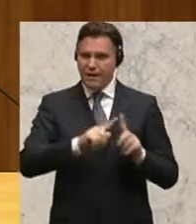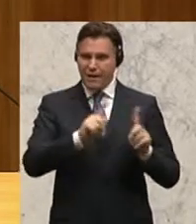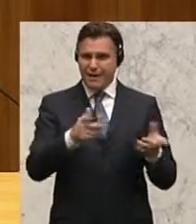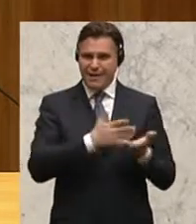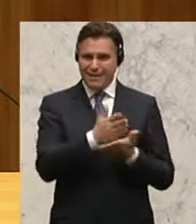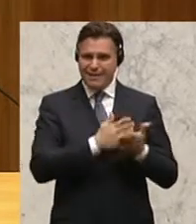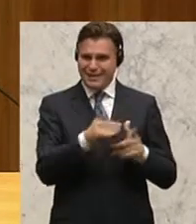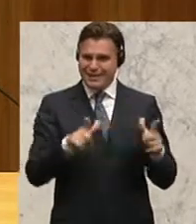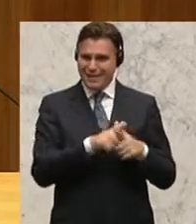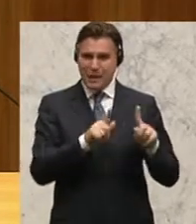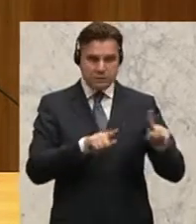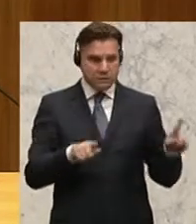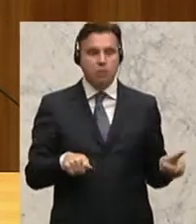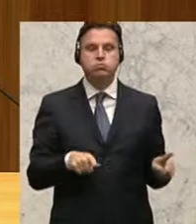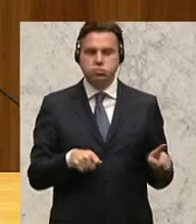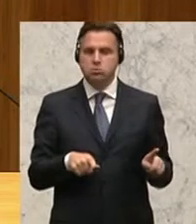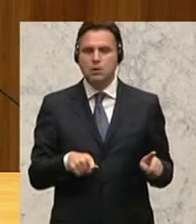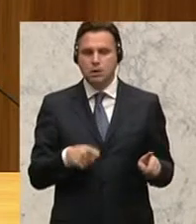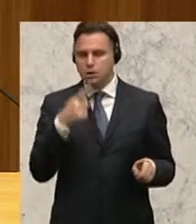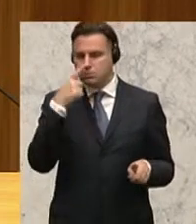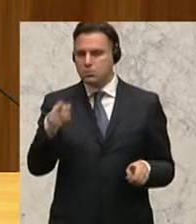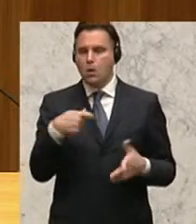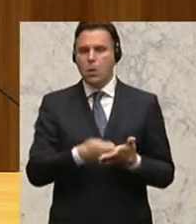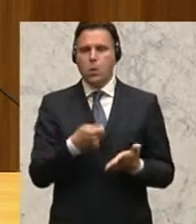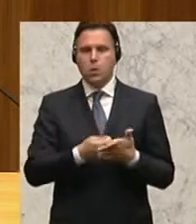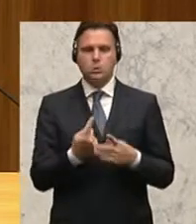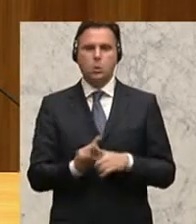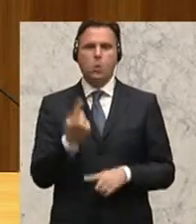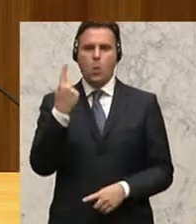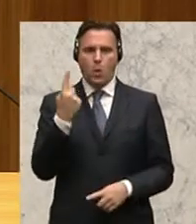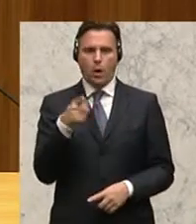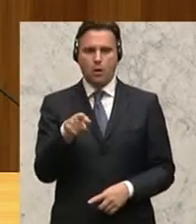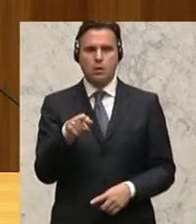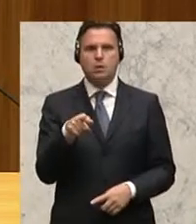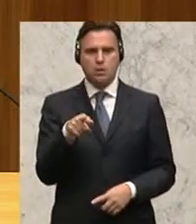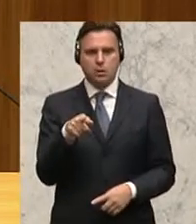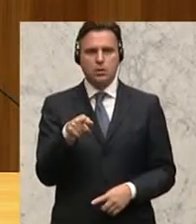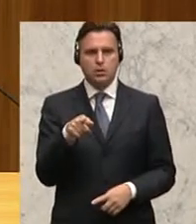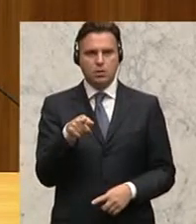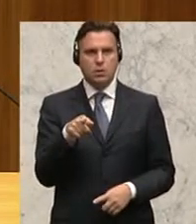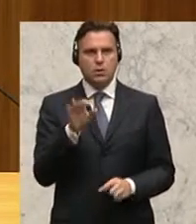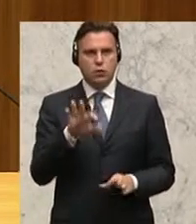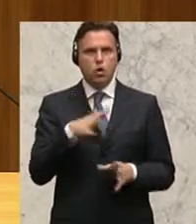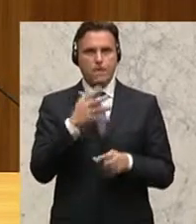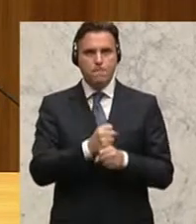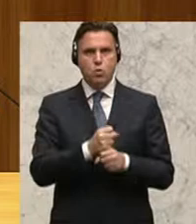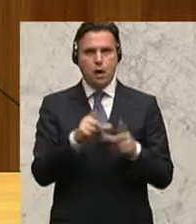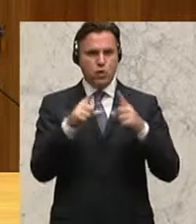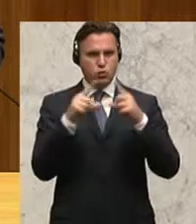anbieten, sind hier die Kosten für die sogenannte Buchhaltungszeile, also die